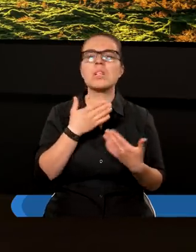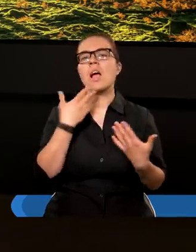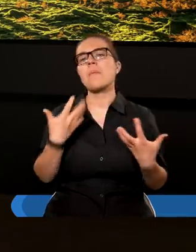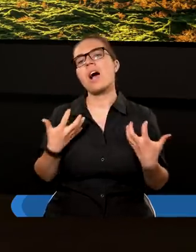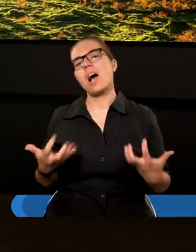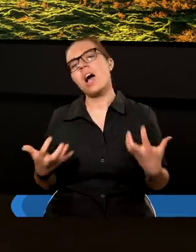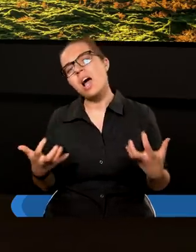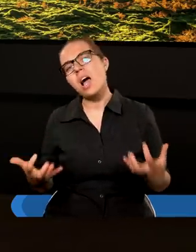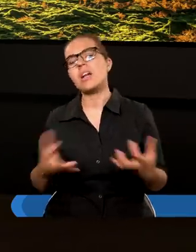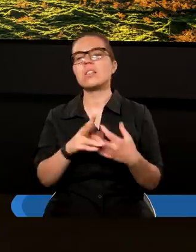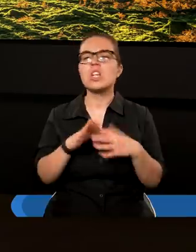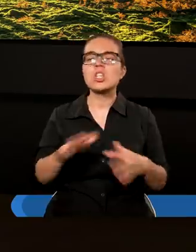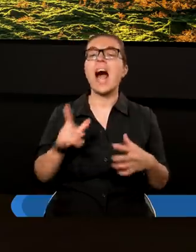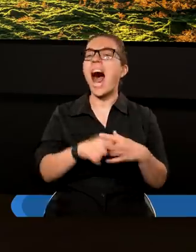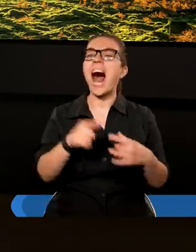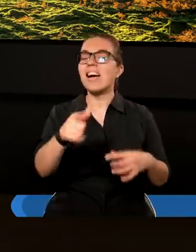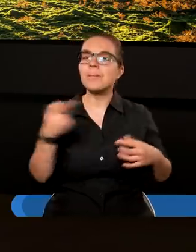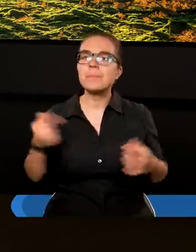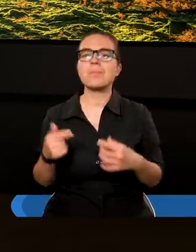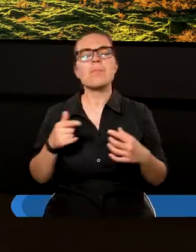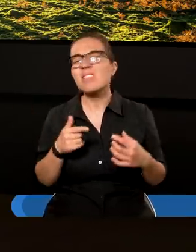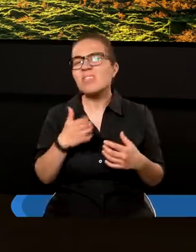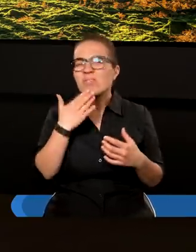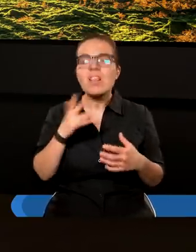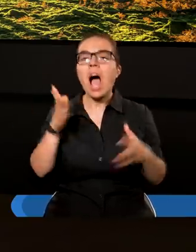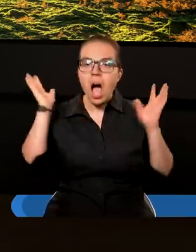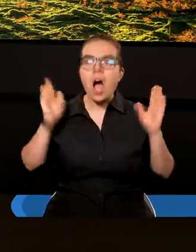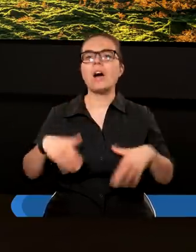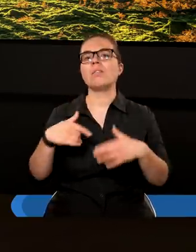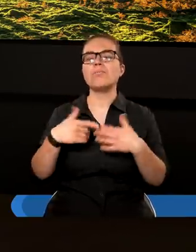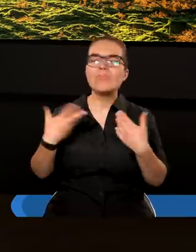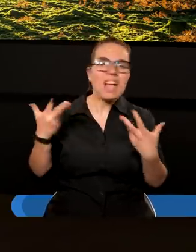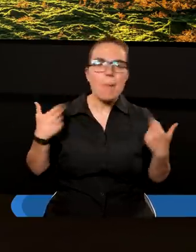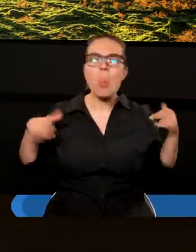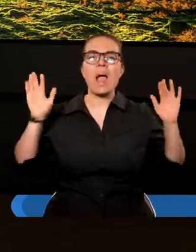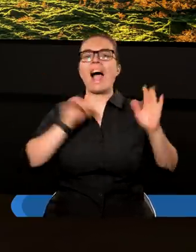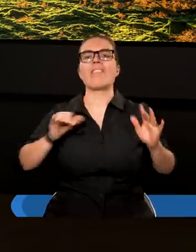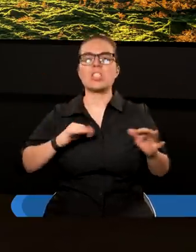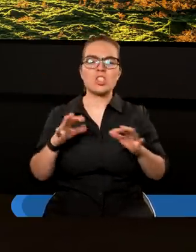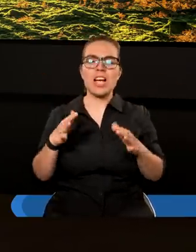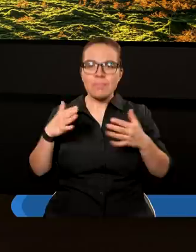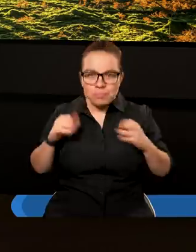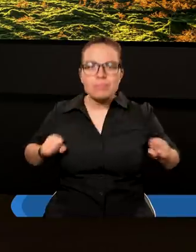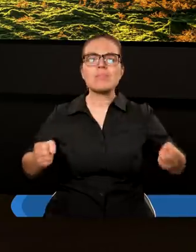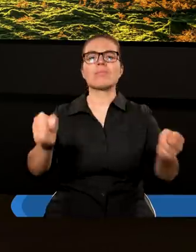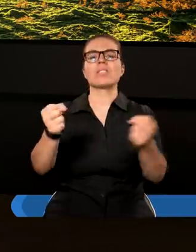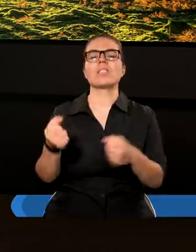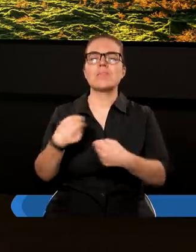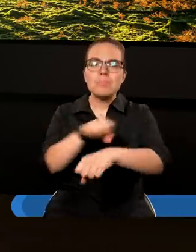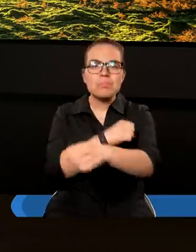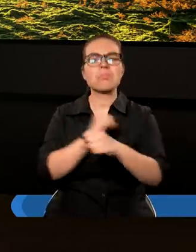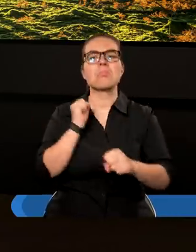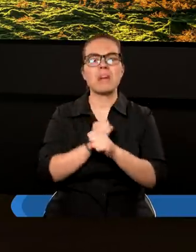wyjdzie idealnie, ale nasza szczerość, chęć, zaangażowanie jest bardzo ważna. Bóg pomaga, Bóg błogosławi. Kiedy